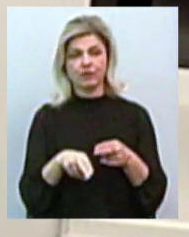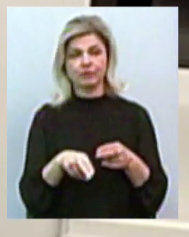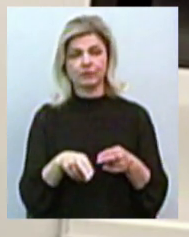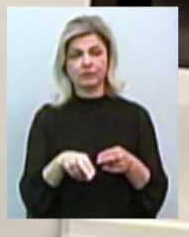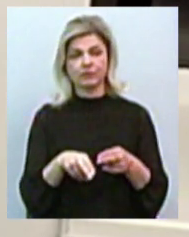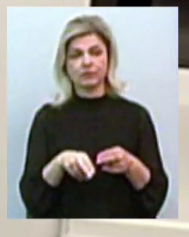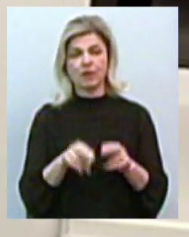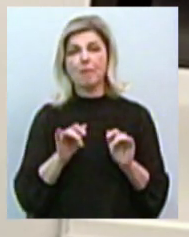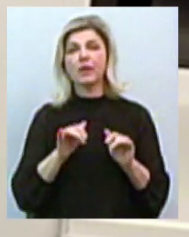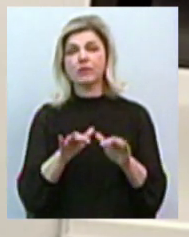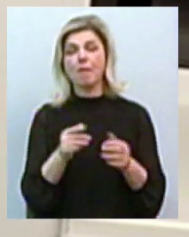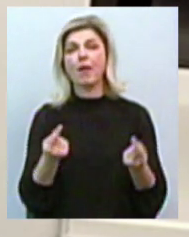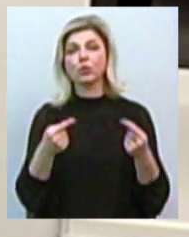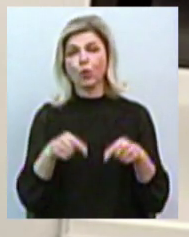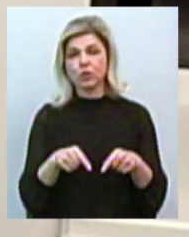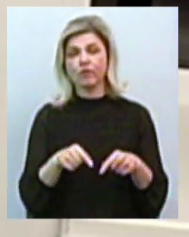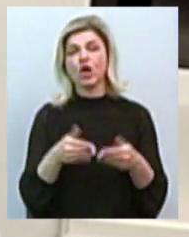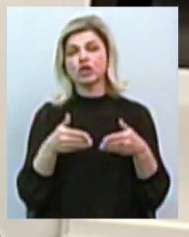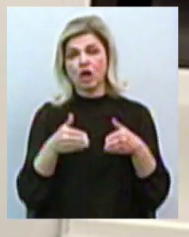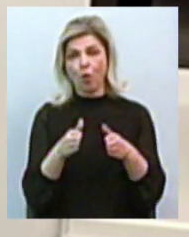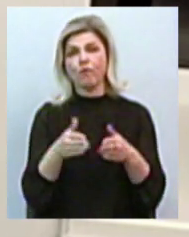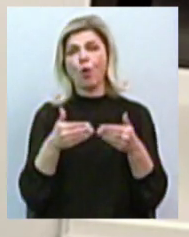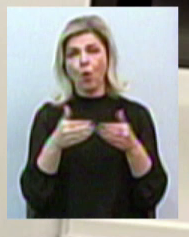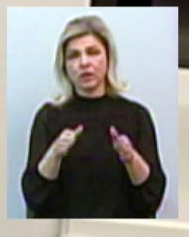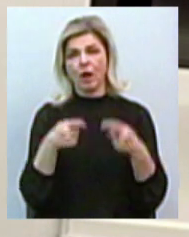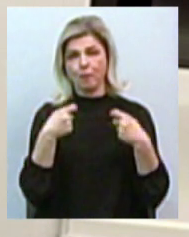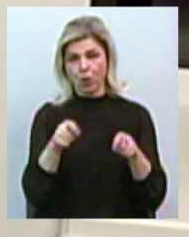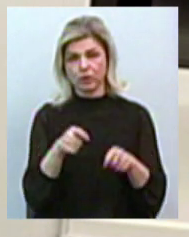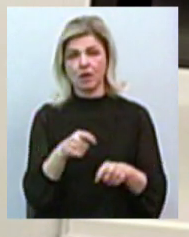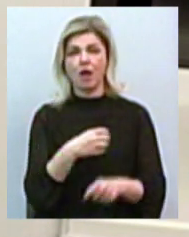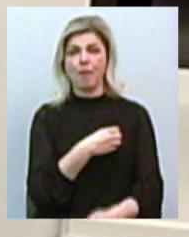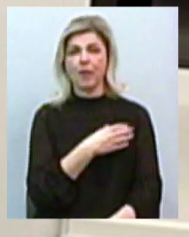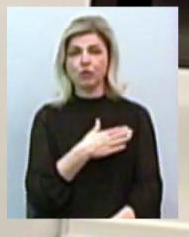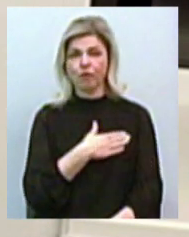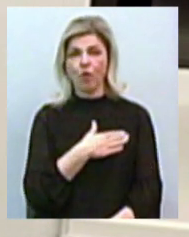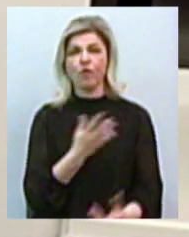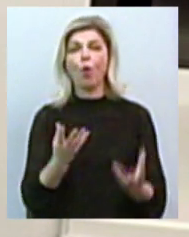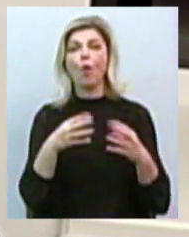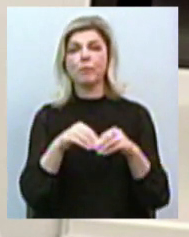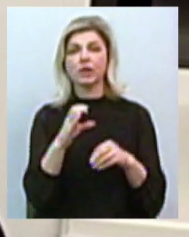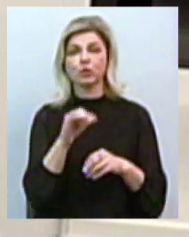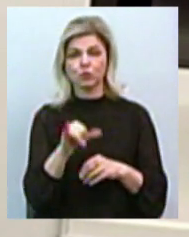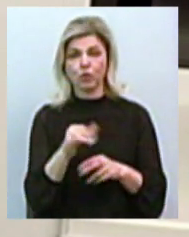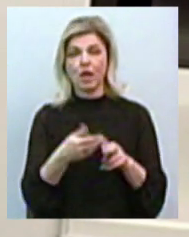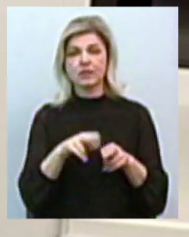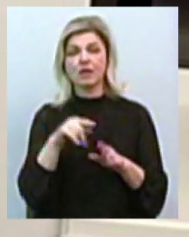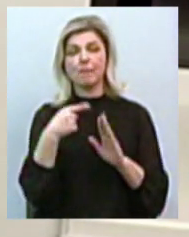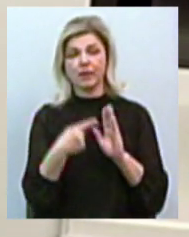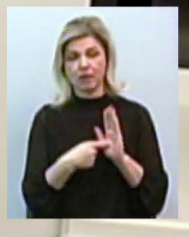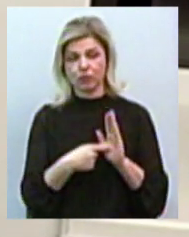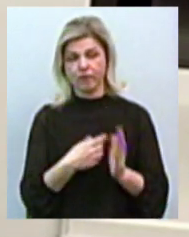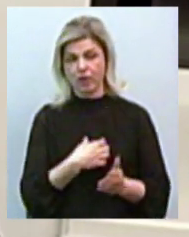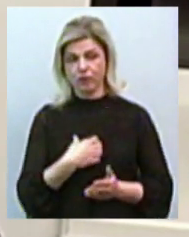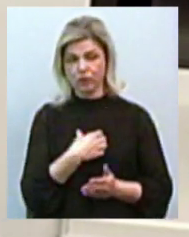процедуру банкротства шляхом відкритого протажу цілісного майнового компасу. Хочу підкляти, таке головне, більш актуальне.